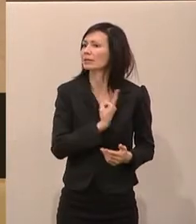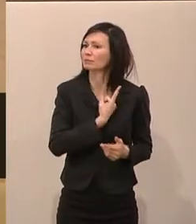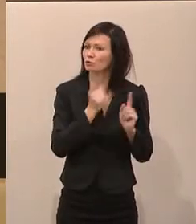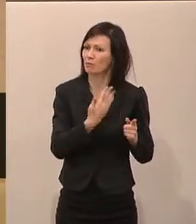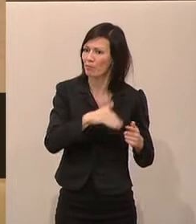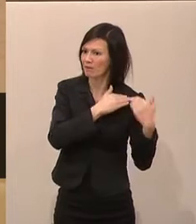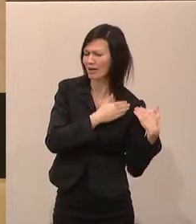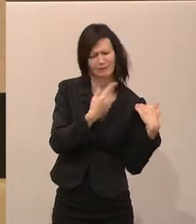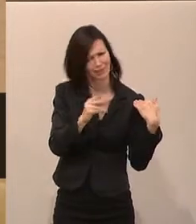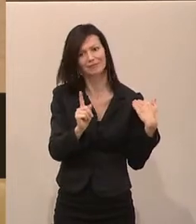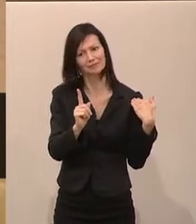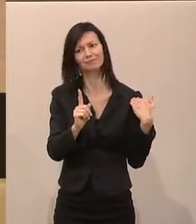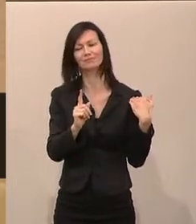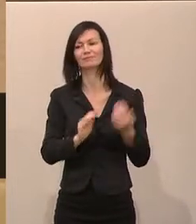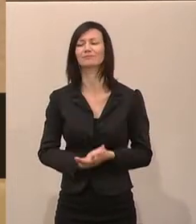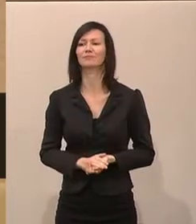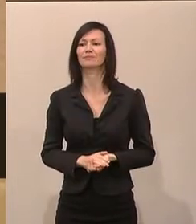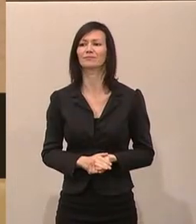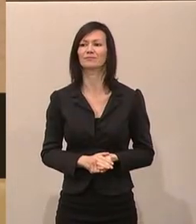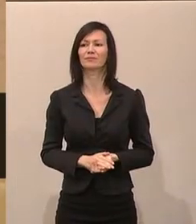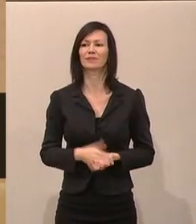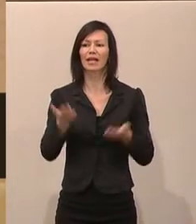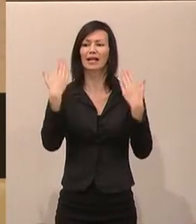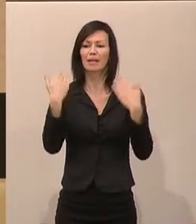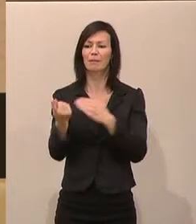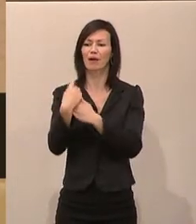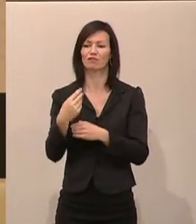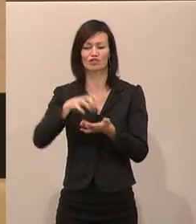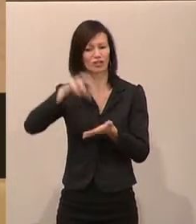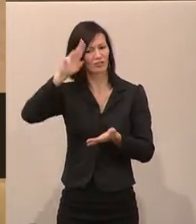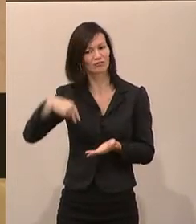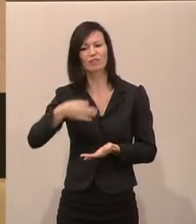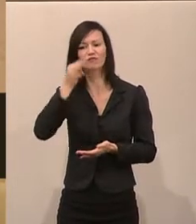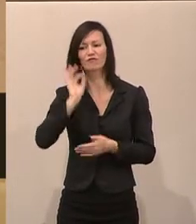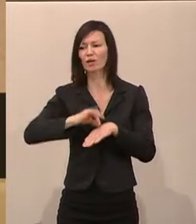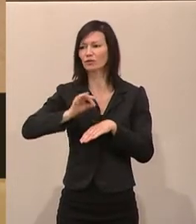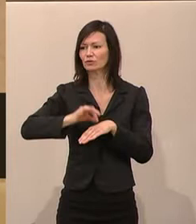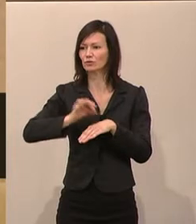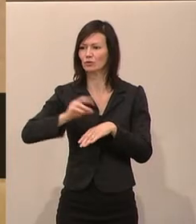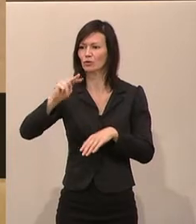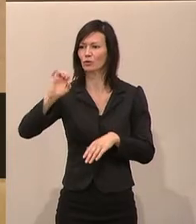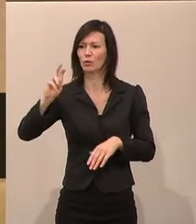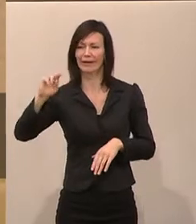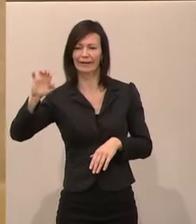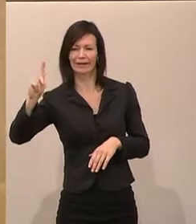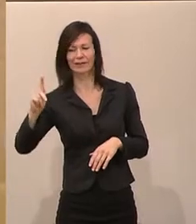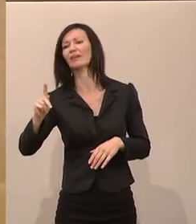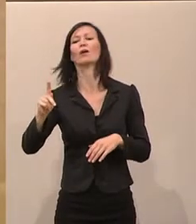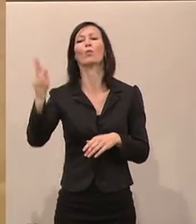Die Klimakoordinatorin der Stadt Wien, Dr. Dr. Vohler-Norek, SPÖ-Bundesrat Stefan Schennach,